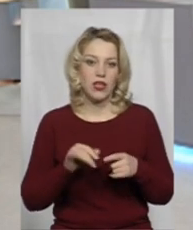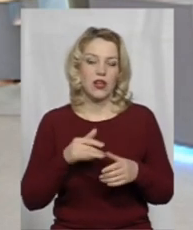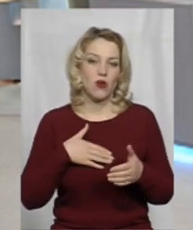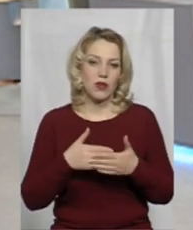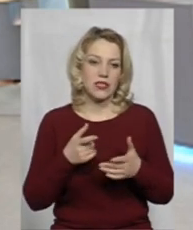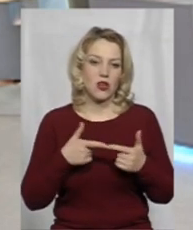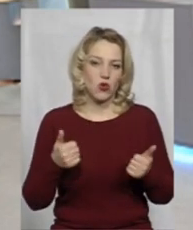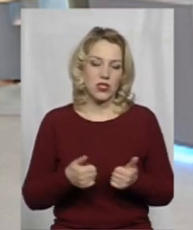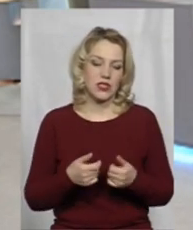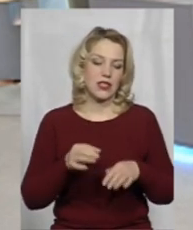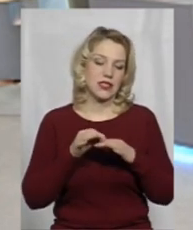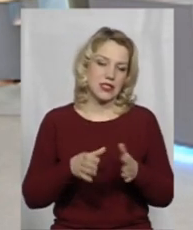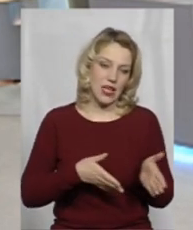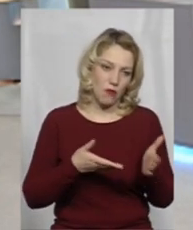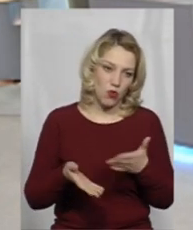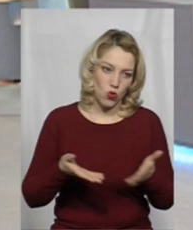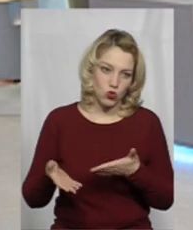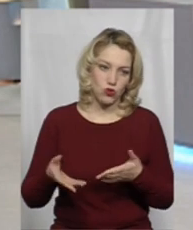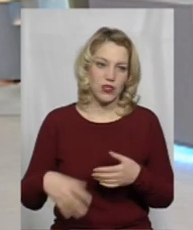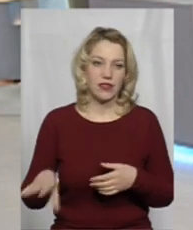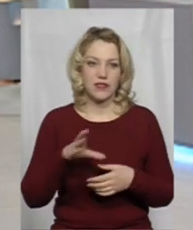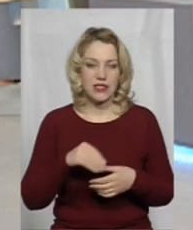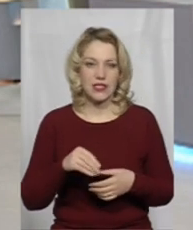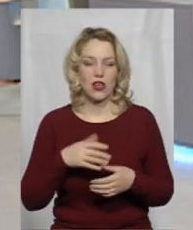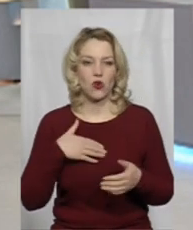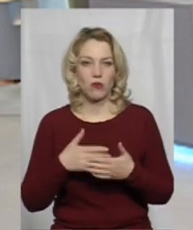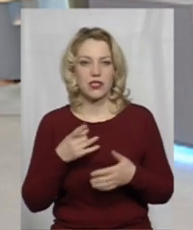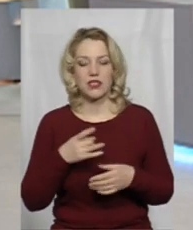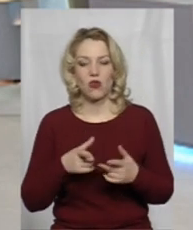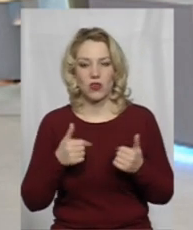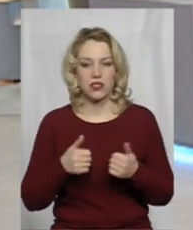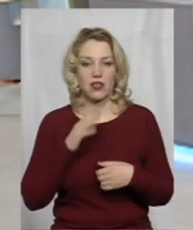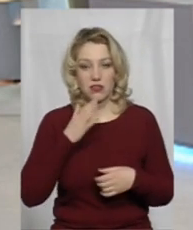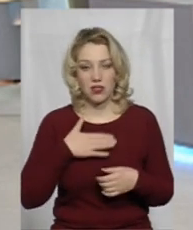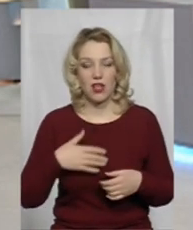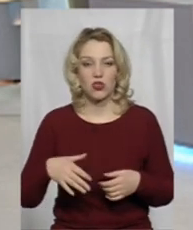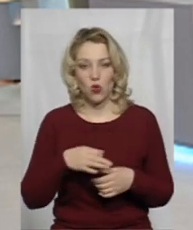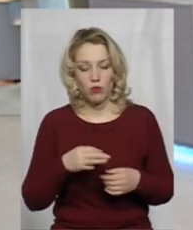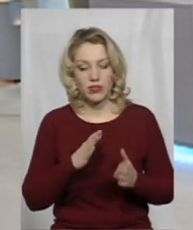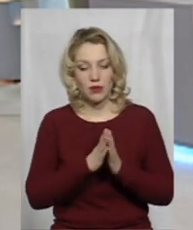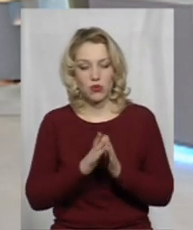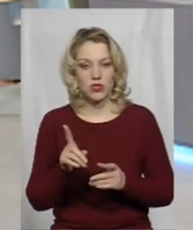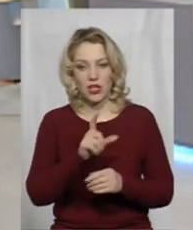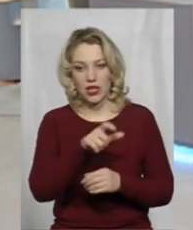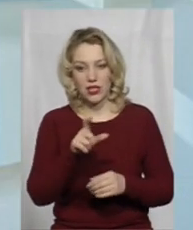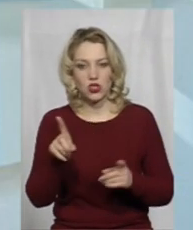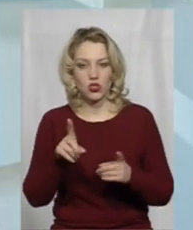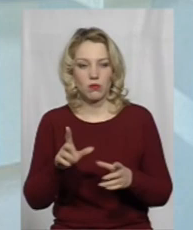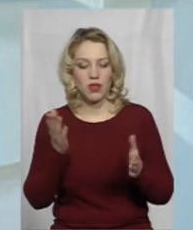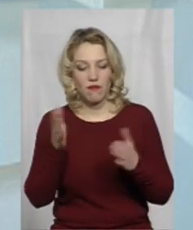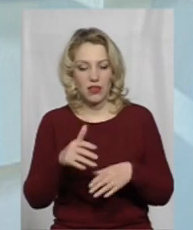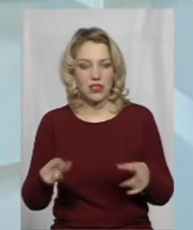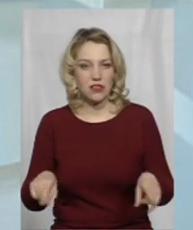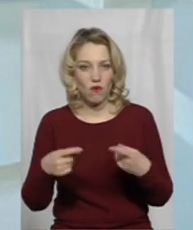організацій. Запрошували всіх громадських організацій нашої області і просили їх, що давайте створюєте на